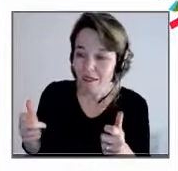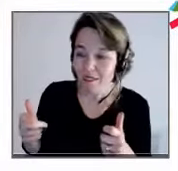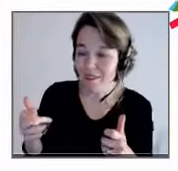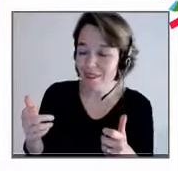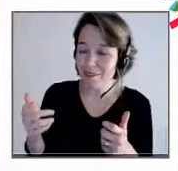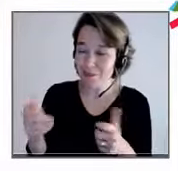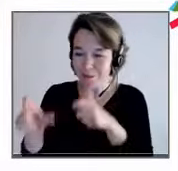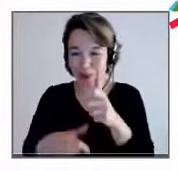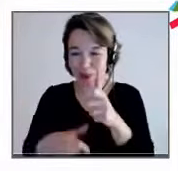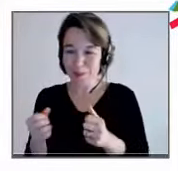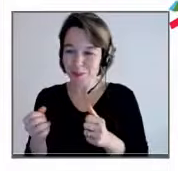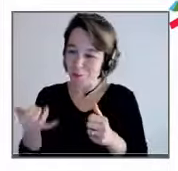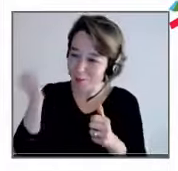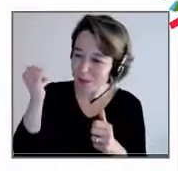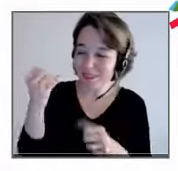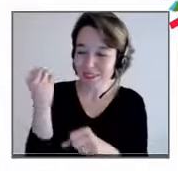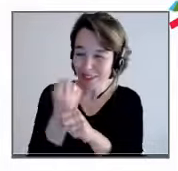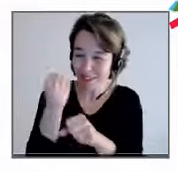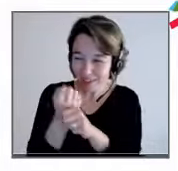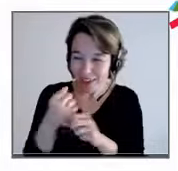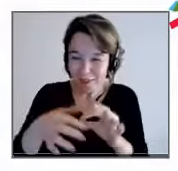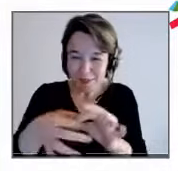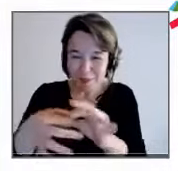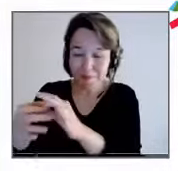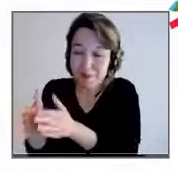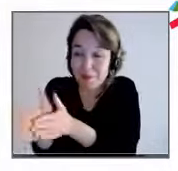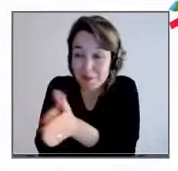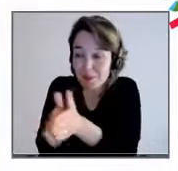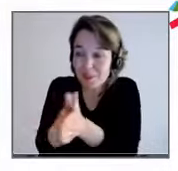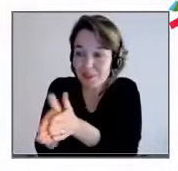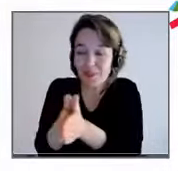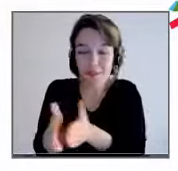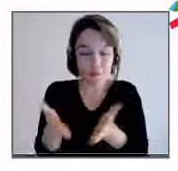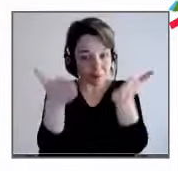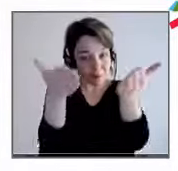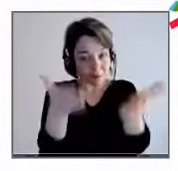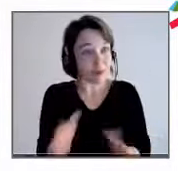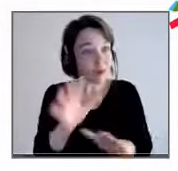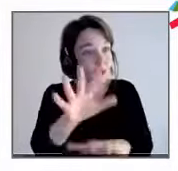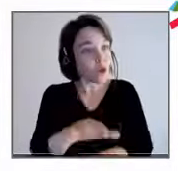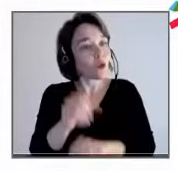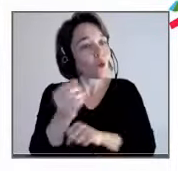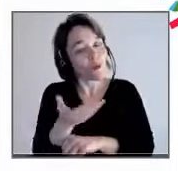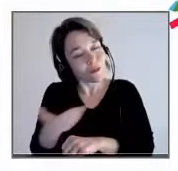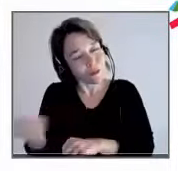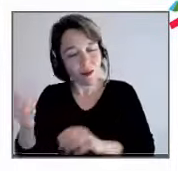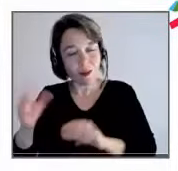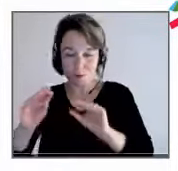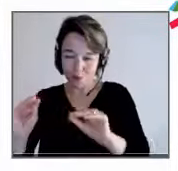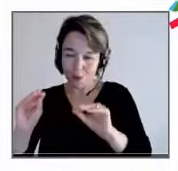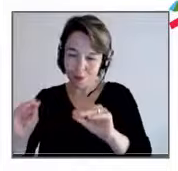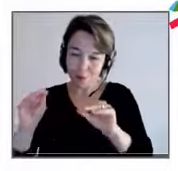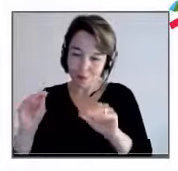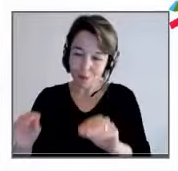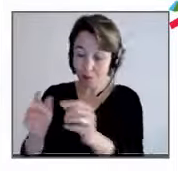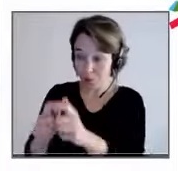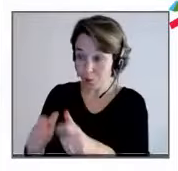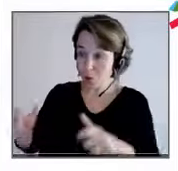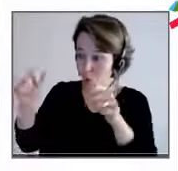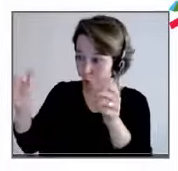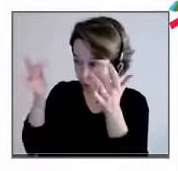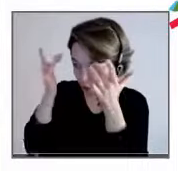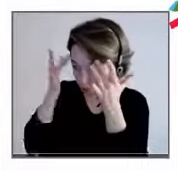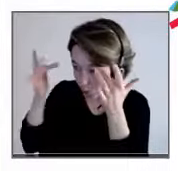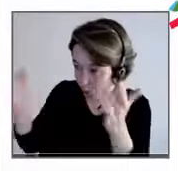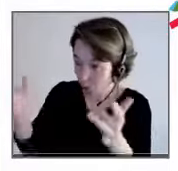y gagner parce que quand on recrute quelqu'un, on le reforme, on lui réapprend la culture d'entreprise, on lui réapprend les valeurs et c'est une